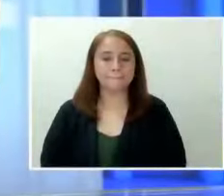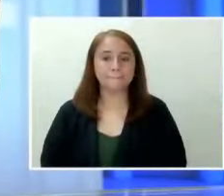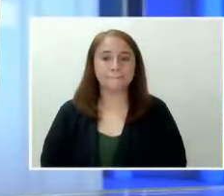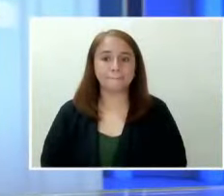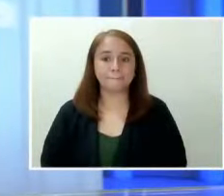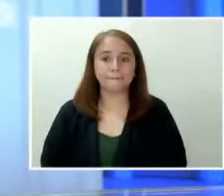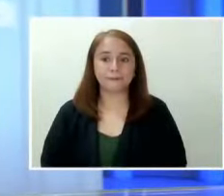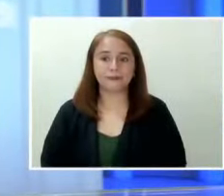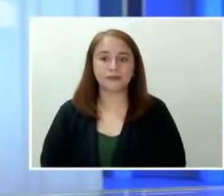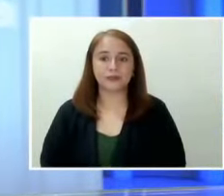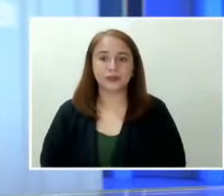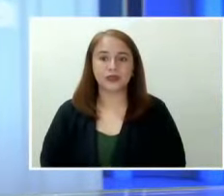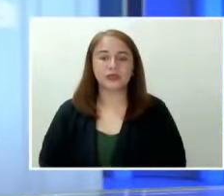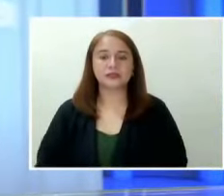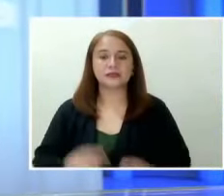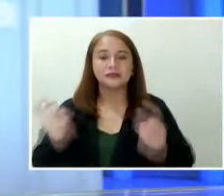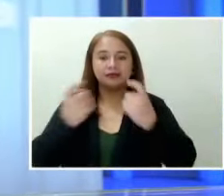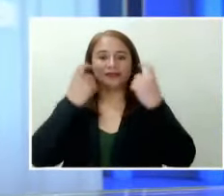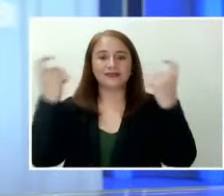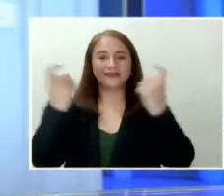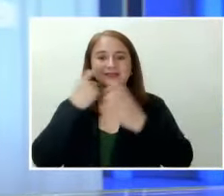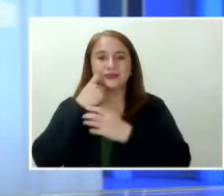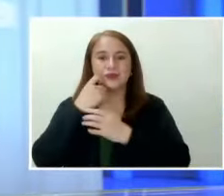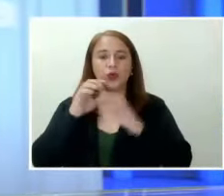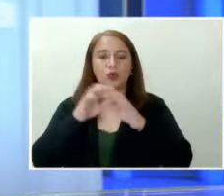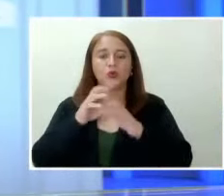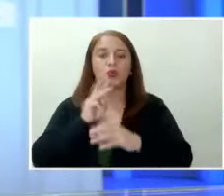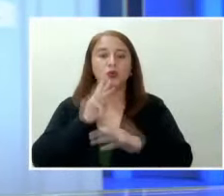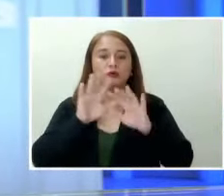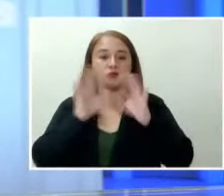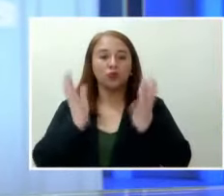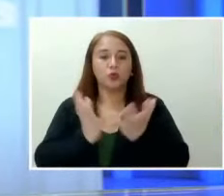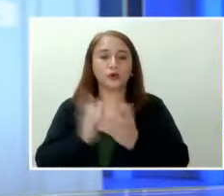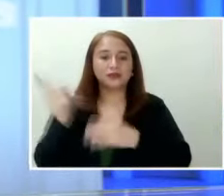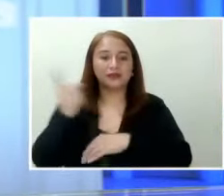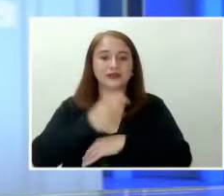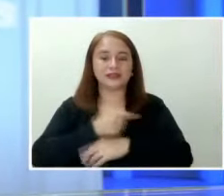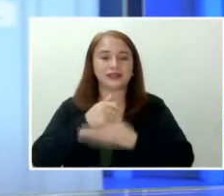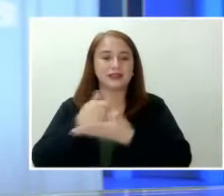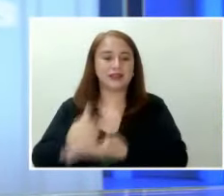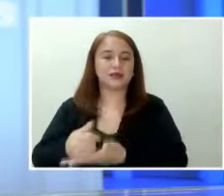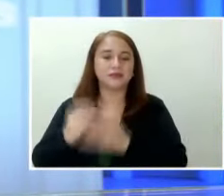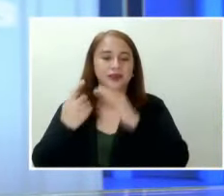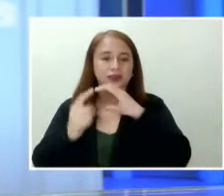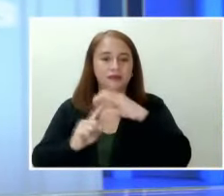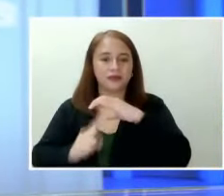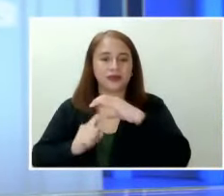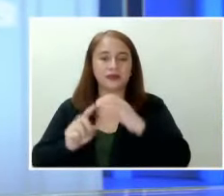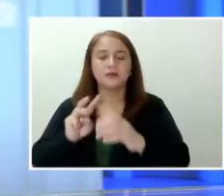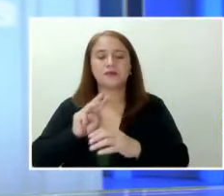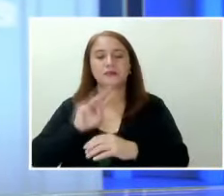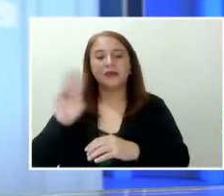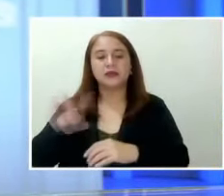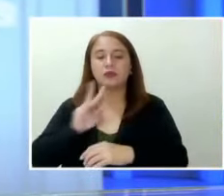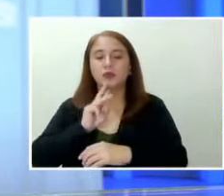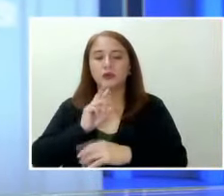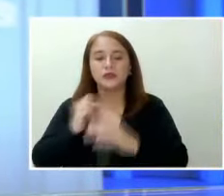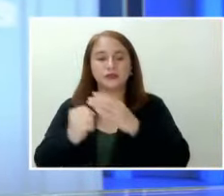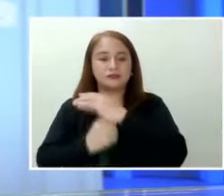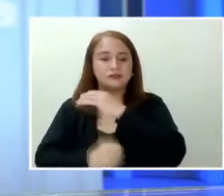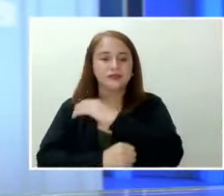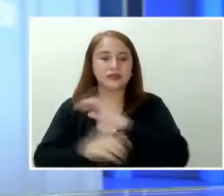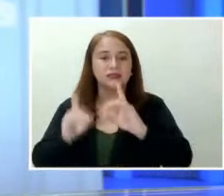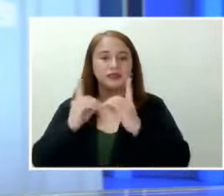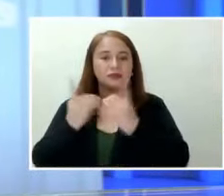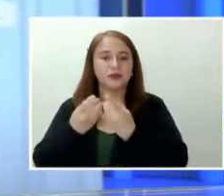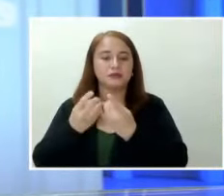Sa paghiriwang kamakailanang World Water Day, nagtulungan po ang ABS-CBN, Manila Water Foundation at Department of